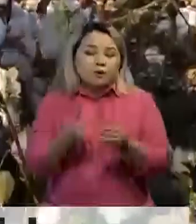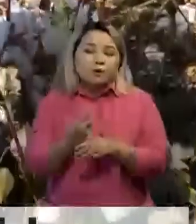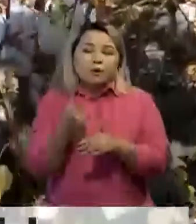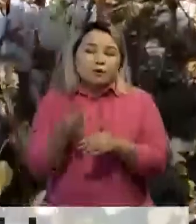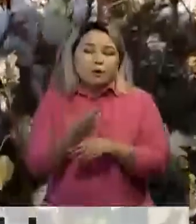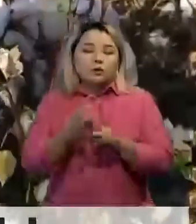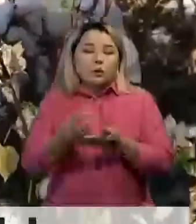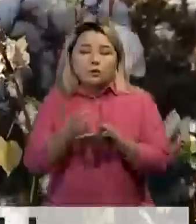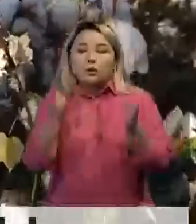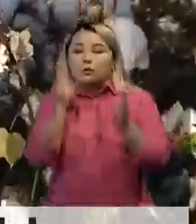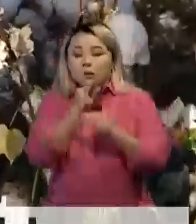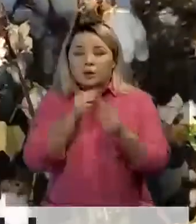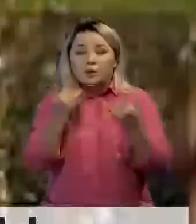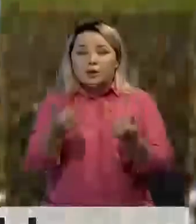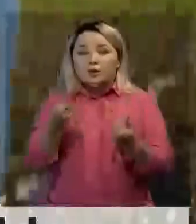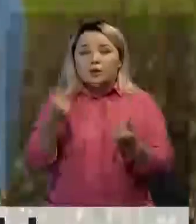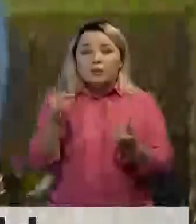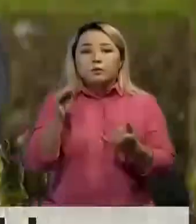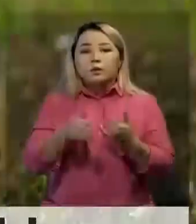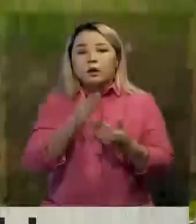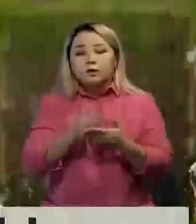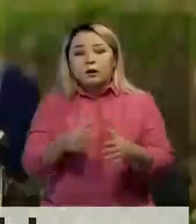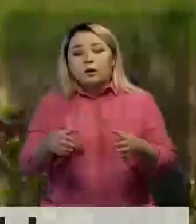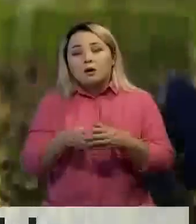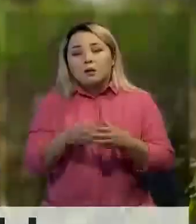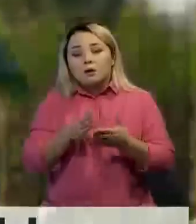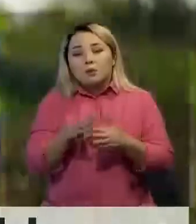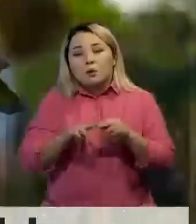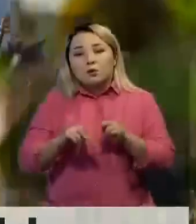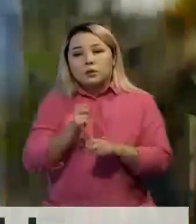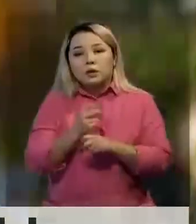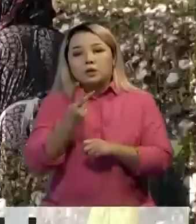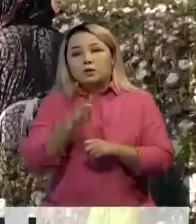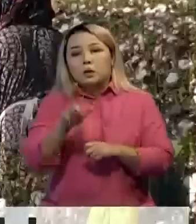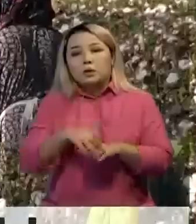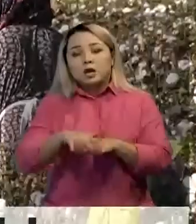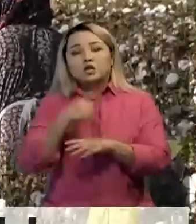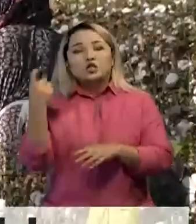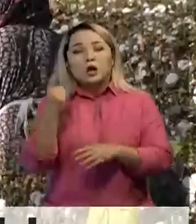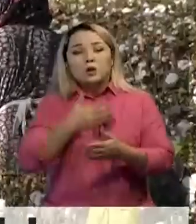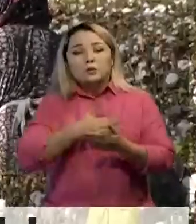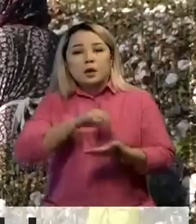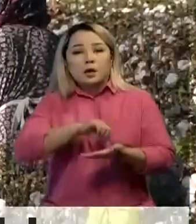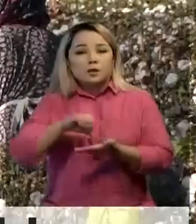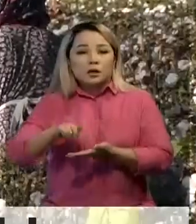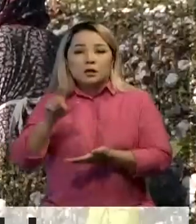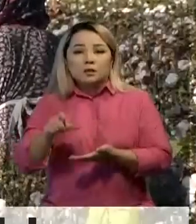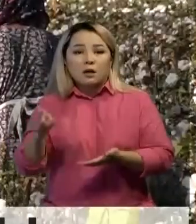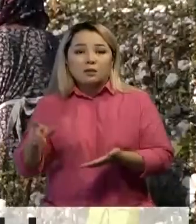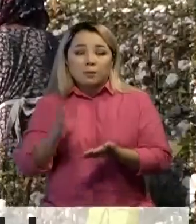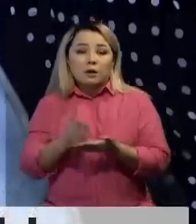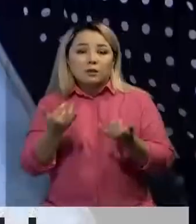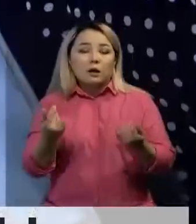бойыншы жиын терім науқанына 21 мүмін астам атериат құрылды. Бұл екі миллион ғожы ғадам шаруаға білек сібана кірісті деген сөз.